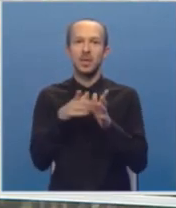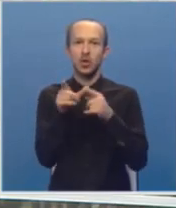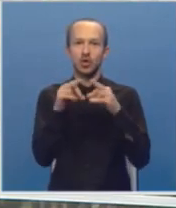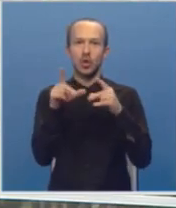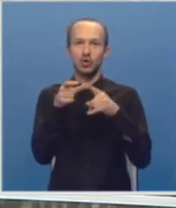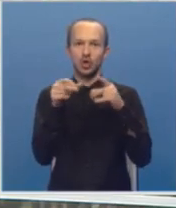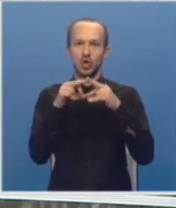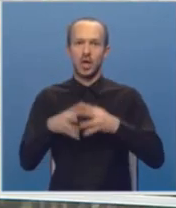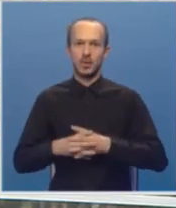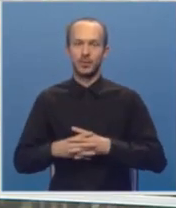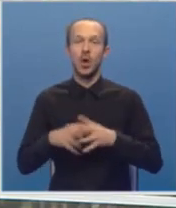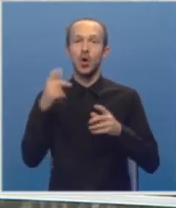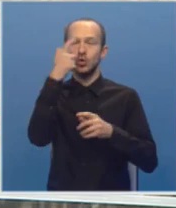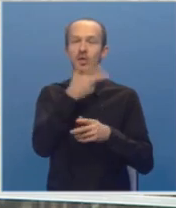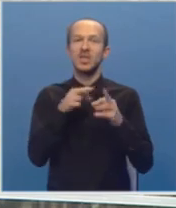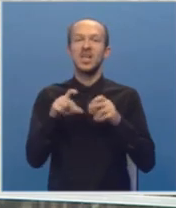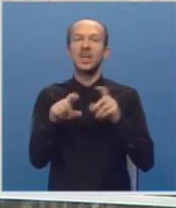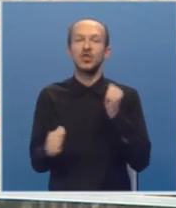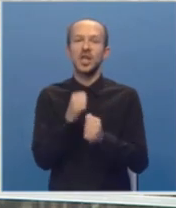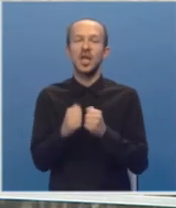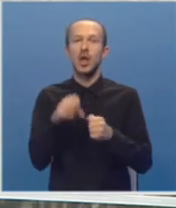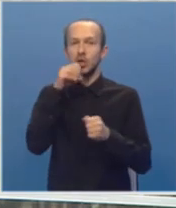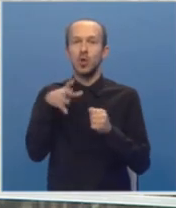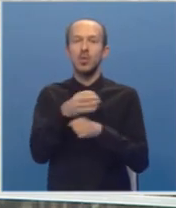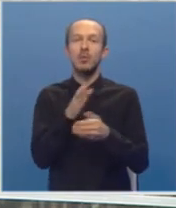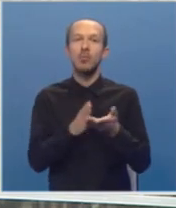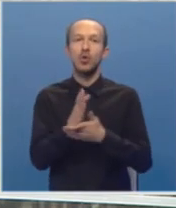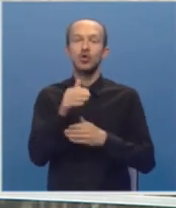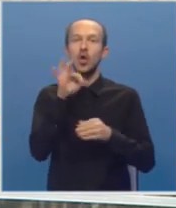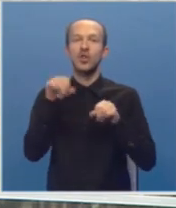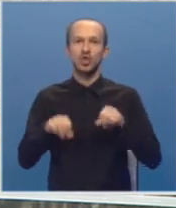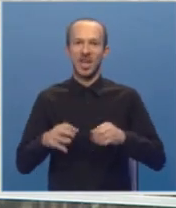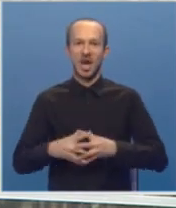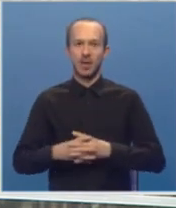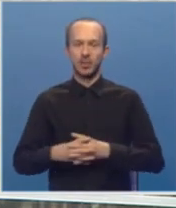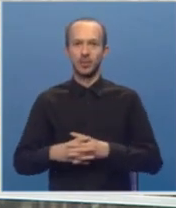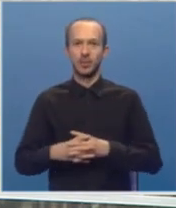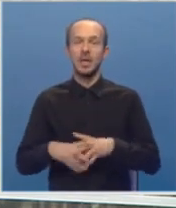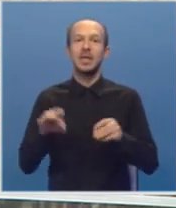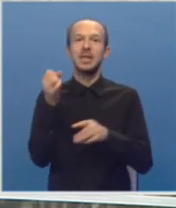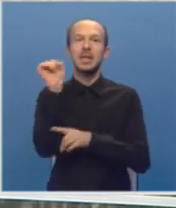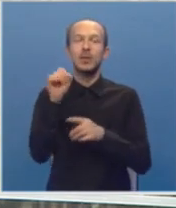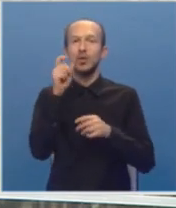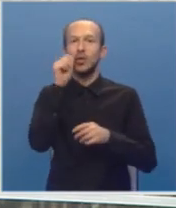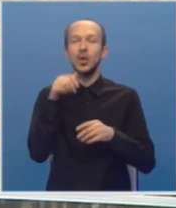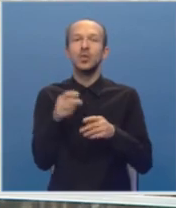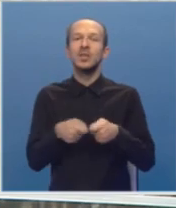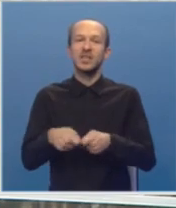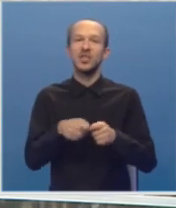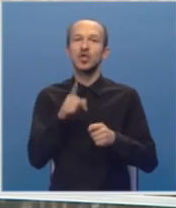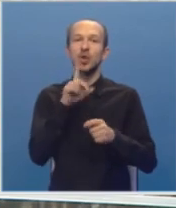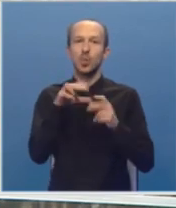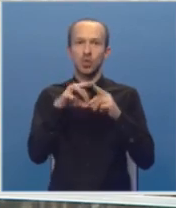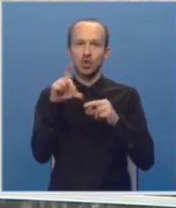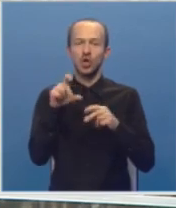Miloša Lučića. Osumničen je za krivična dijela, zlopotrebe položaja i ovlaštenja. Iz Demokratskog narodnog saveza, čiji